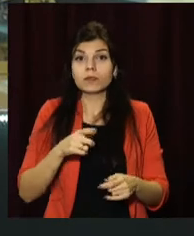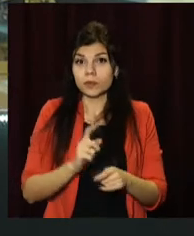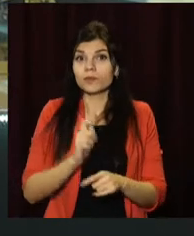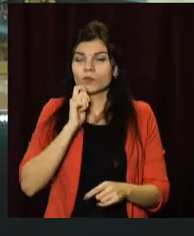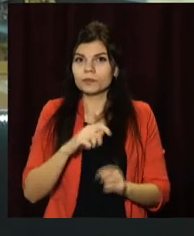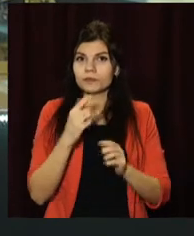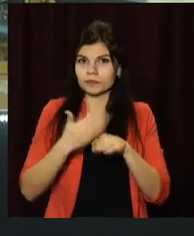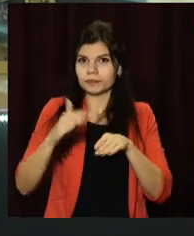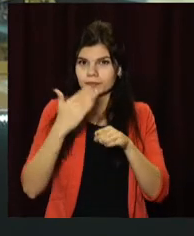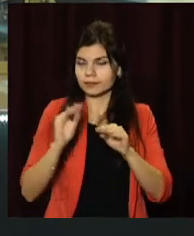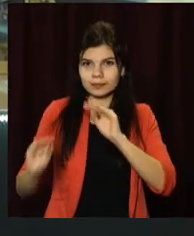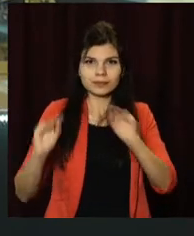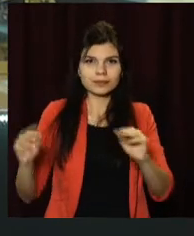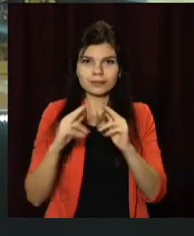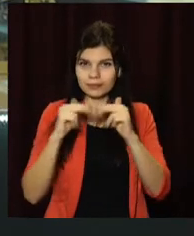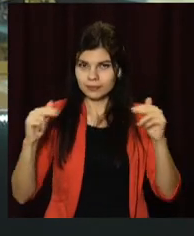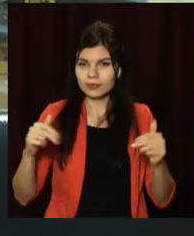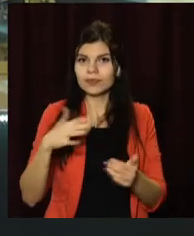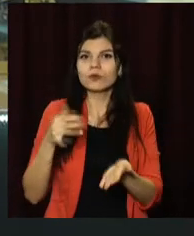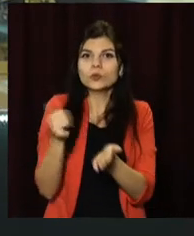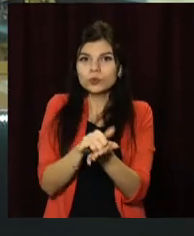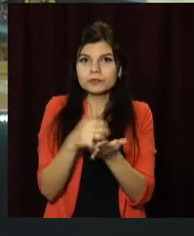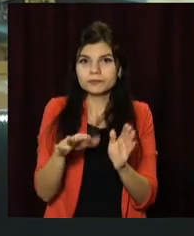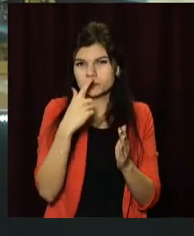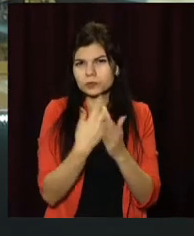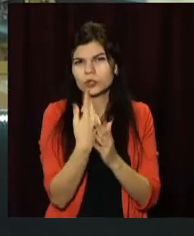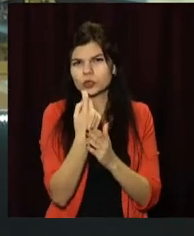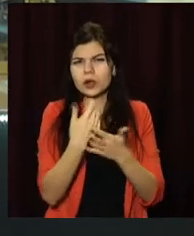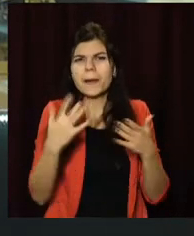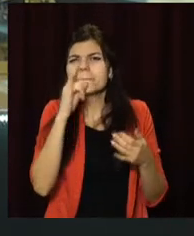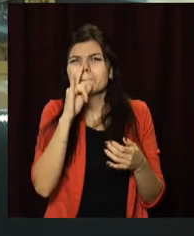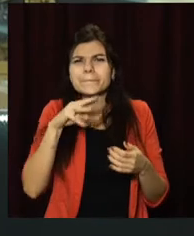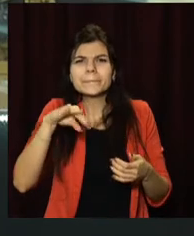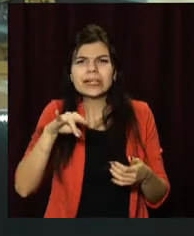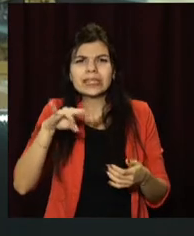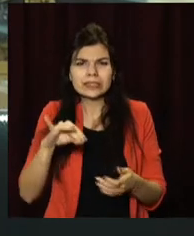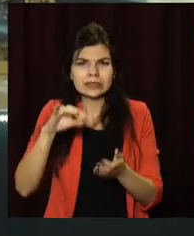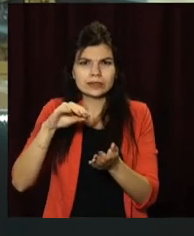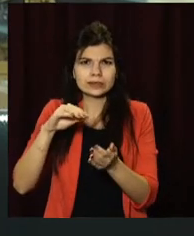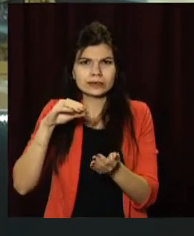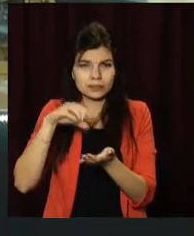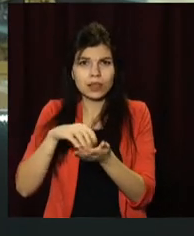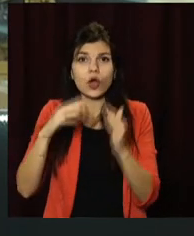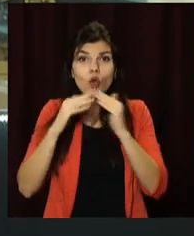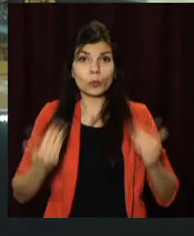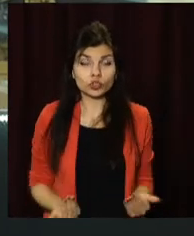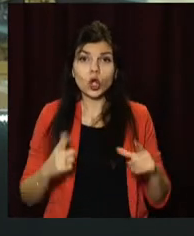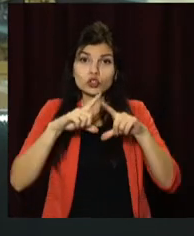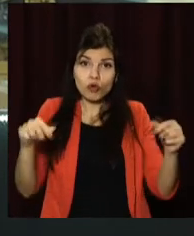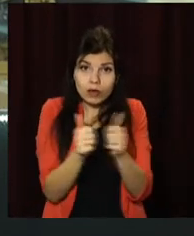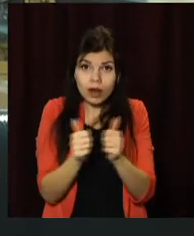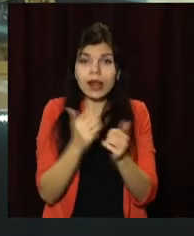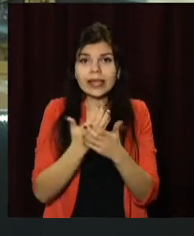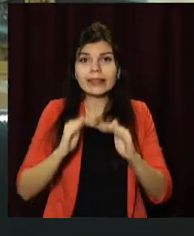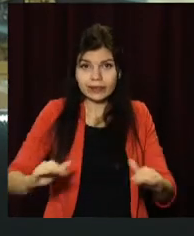та, зокрема, для Дніпра. Наразі у місті встановлені майже сотня міністанцій дослідження. Датчики стоять у житлових будинках, школах та